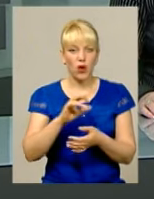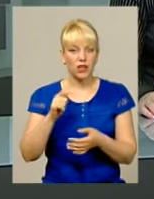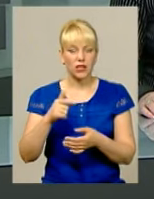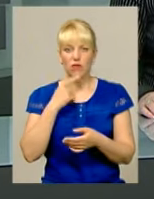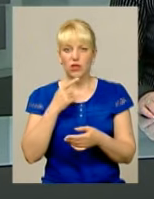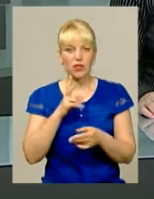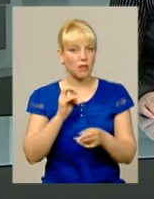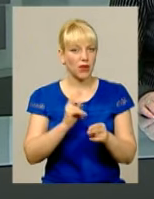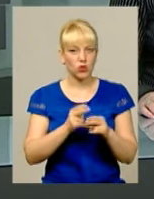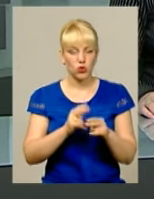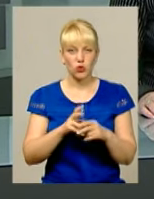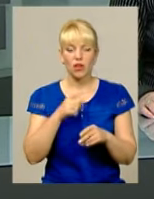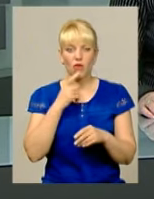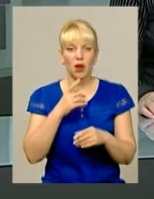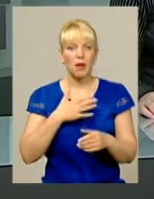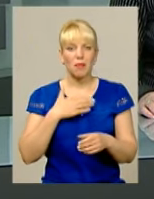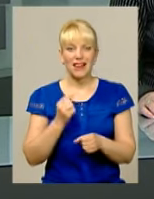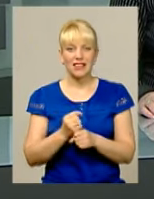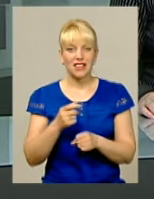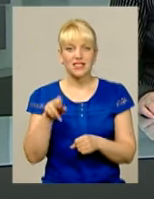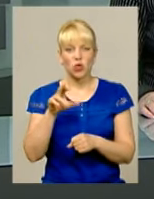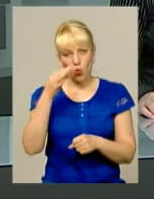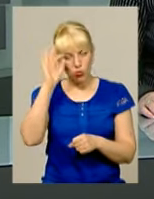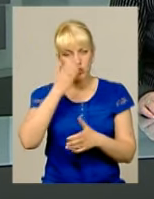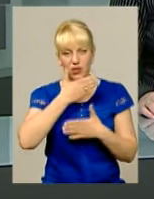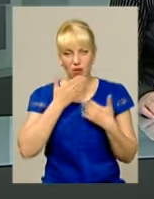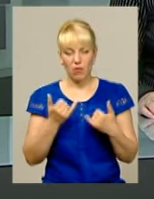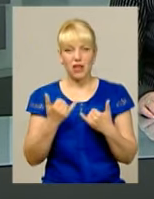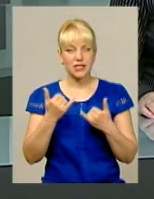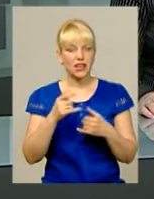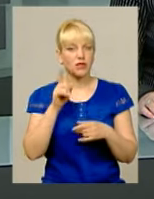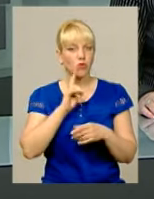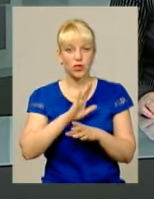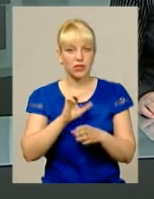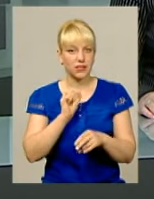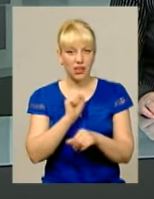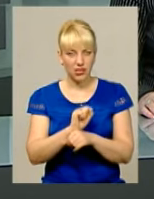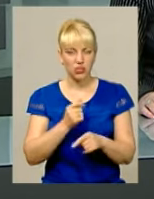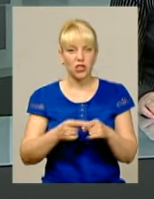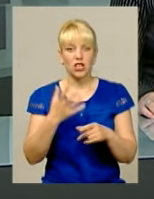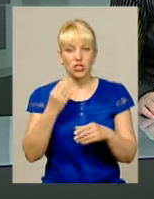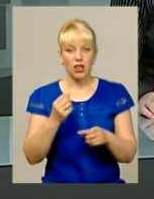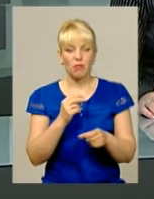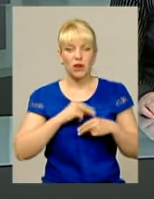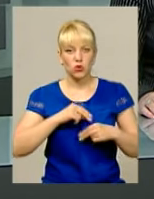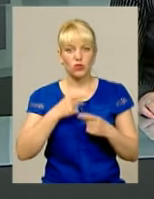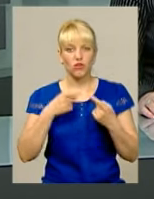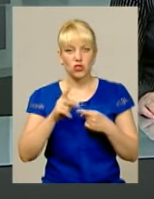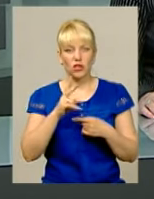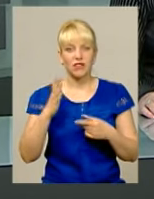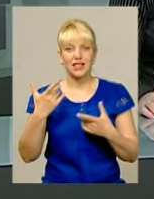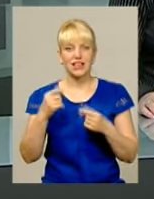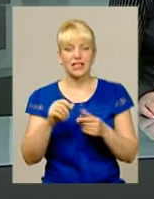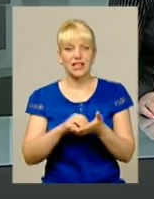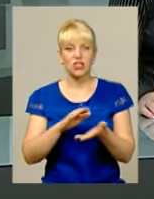правоохоронців немає Та на цьому обшук не закінчився Правоохоронці наразі працюють у ще одній квартирі, яка теж зареєстрована на ім'я Ольги